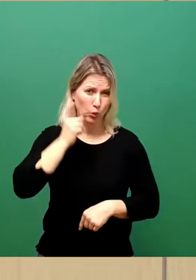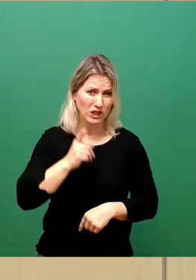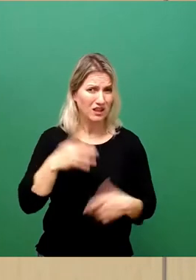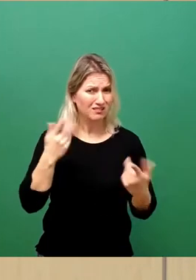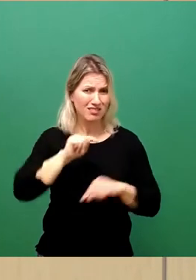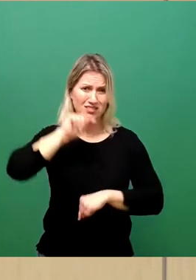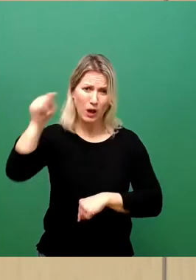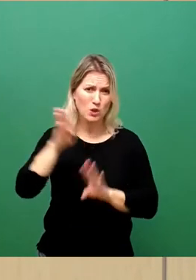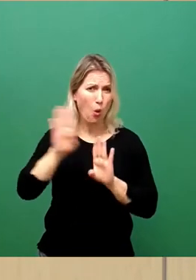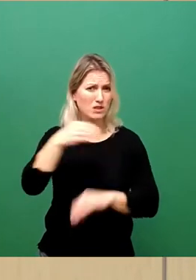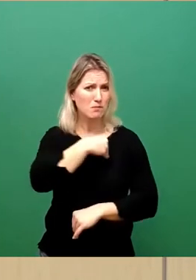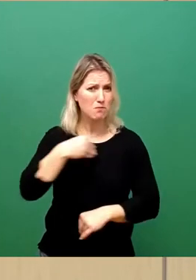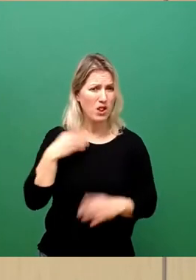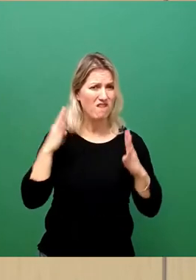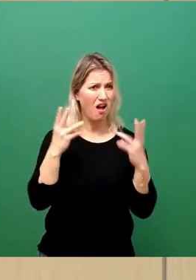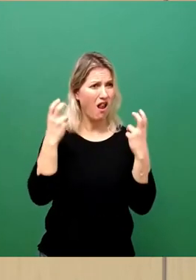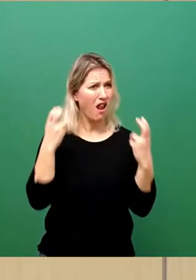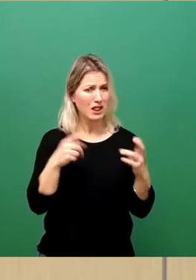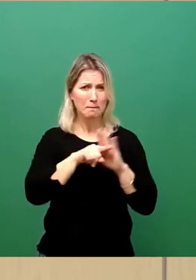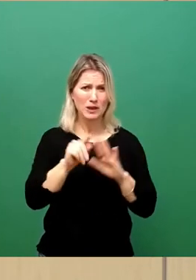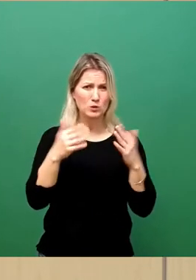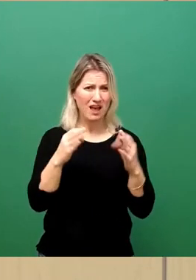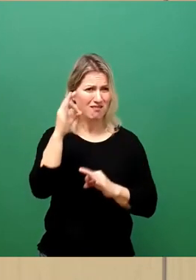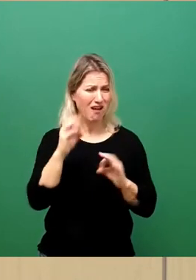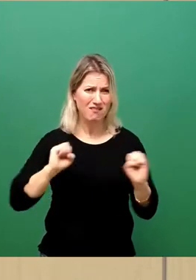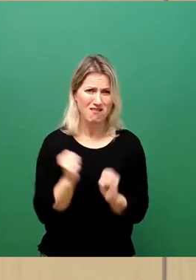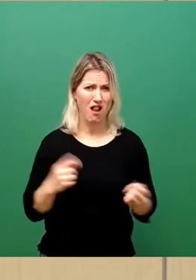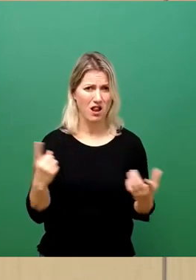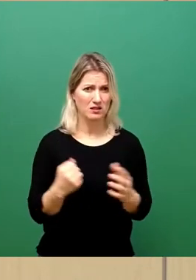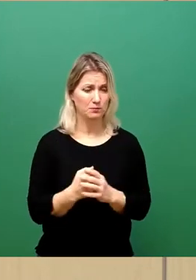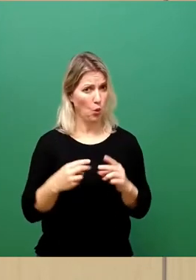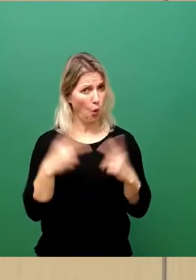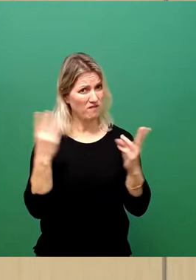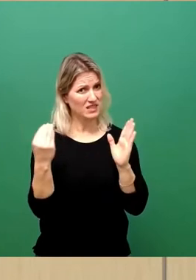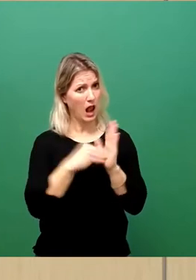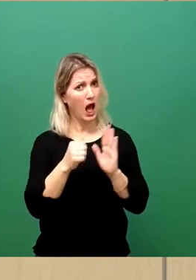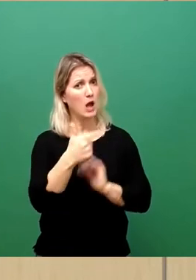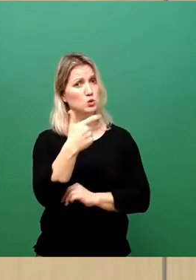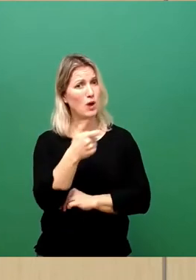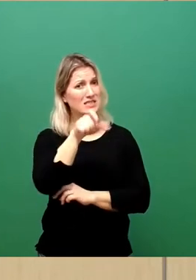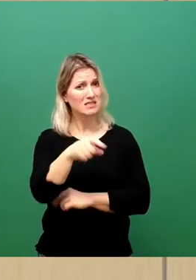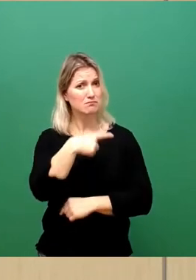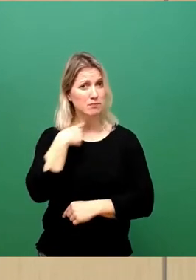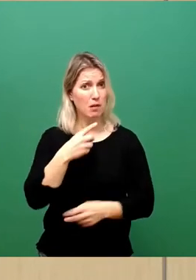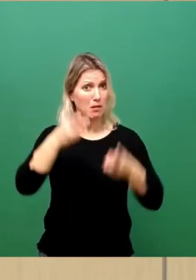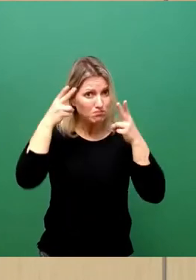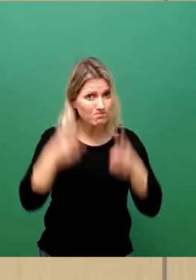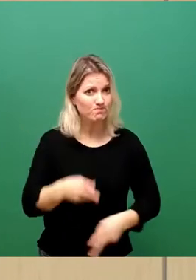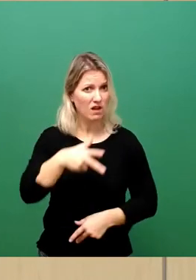ostpolnischen Wäldern aus. Dort sind laut offiziellen Angaben 21 Menschen gestorben. Wie viele tatsächlich, kann überhaupt keiner einschätzen,